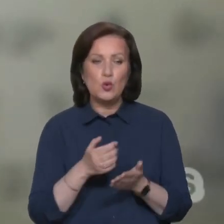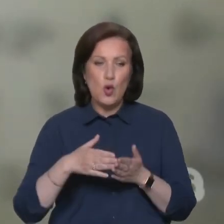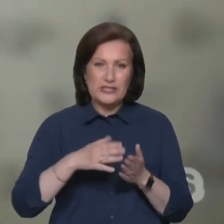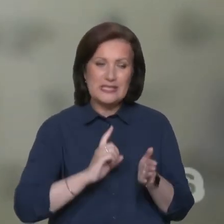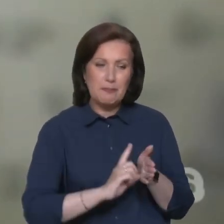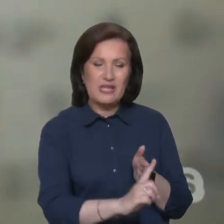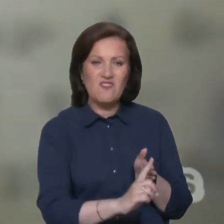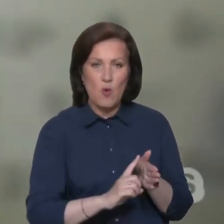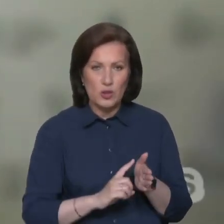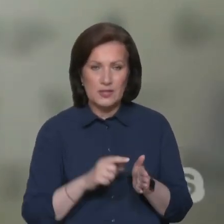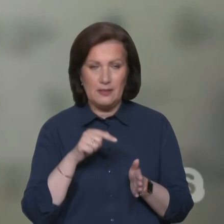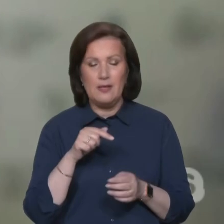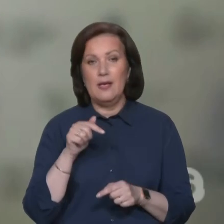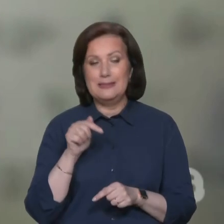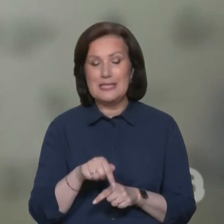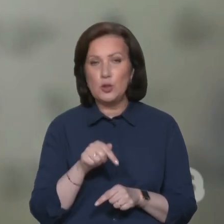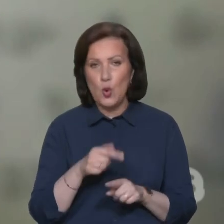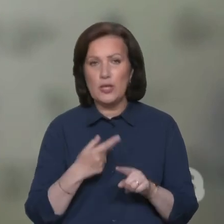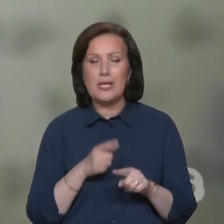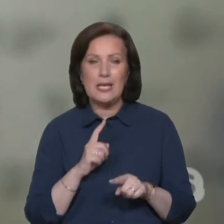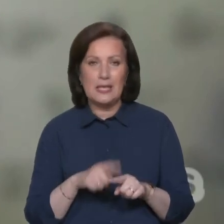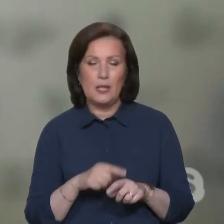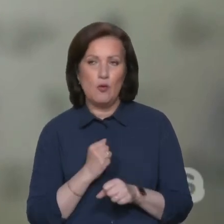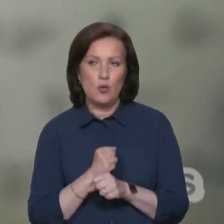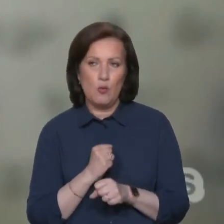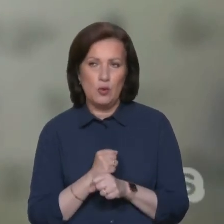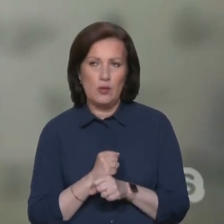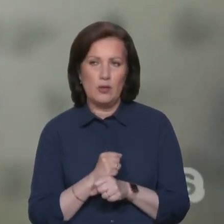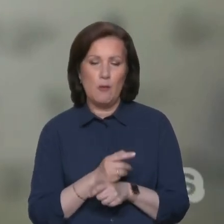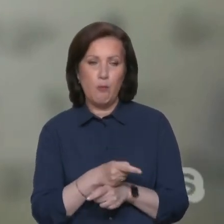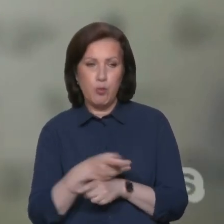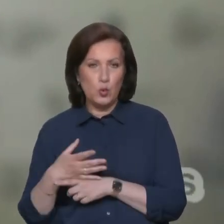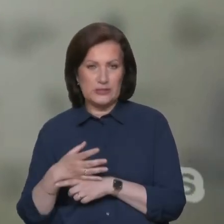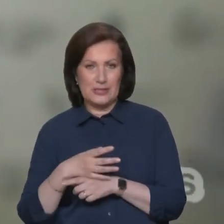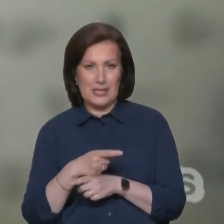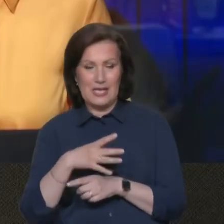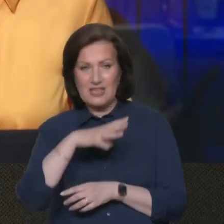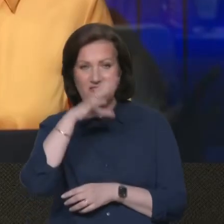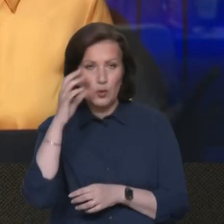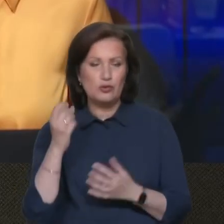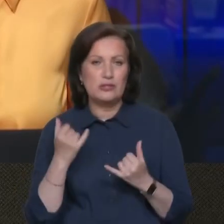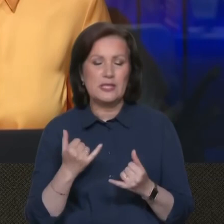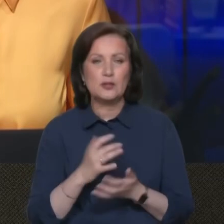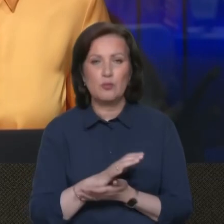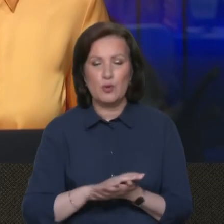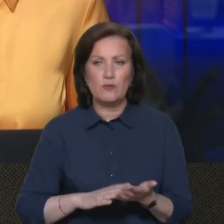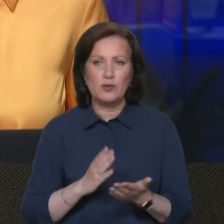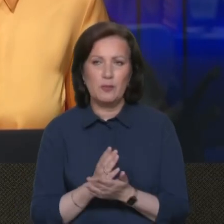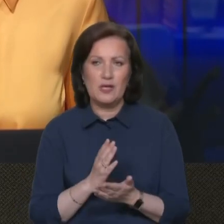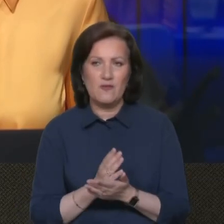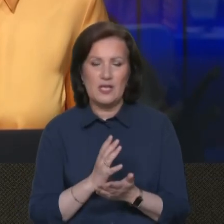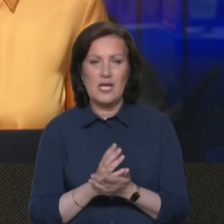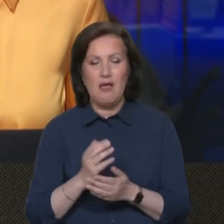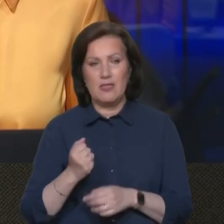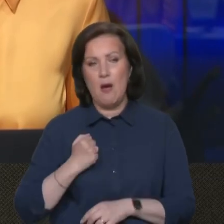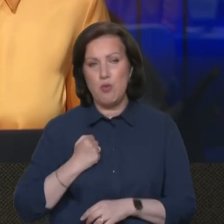підводний. Це саме той, який робив пуски ракет вночі і зараз продовжує перебувати на бойовому